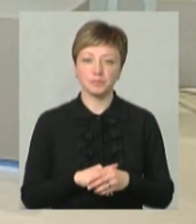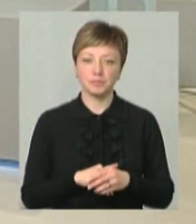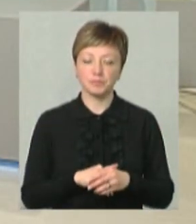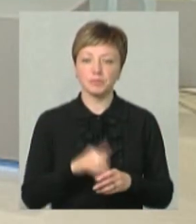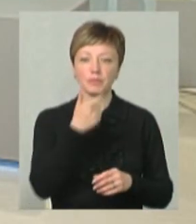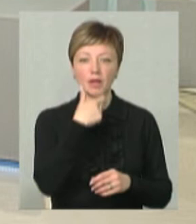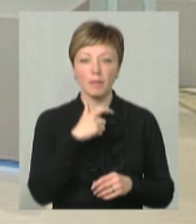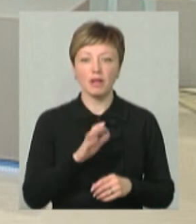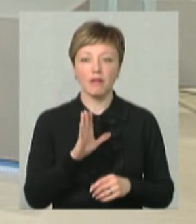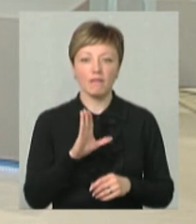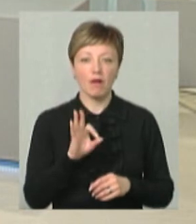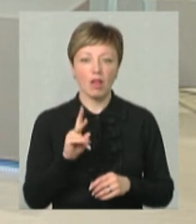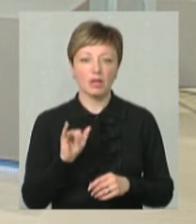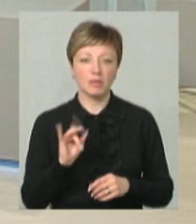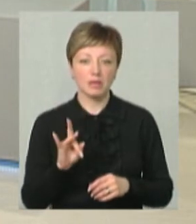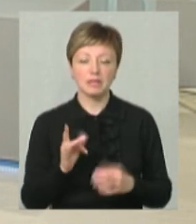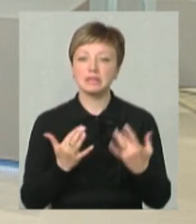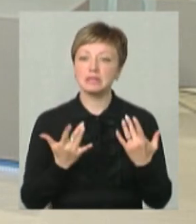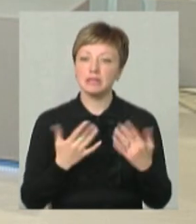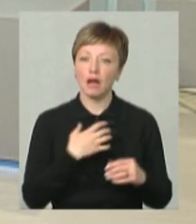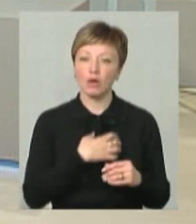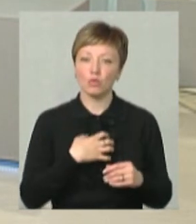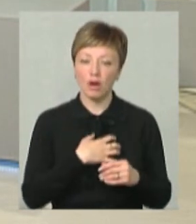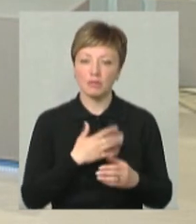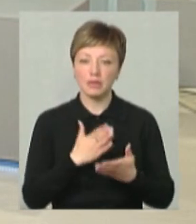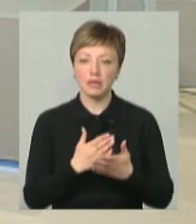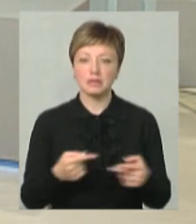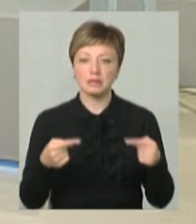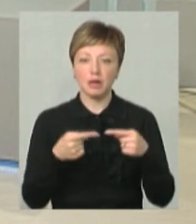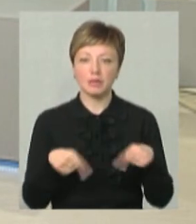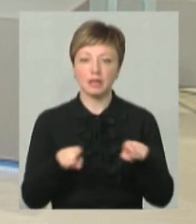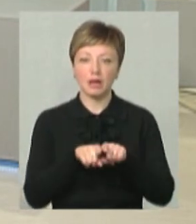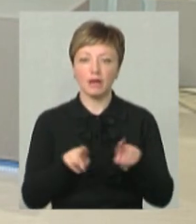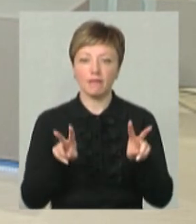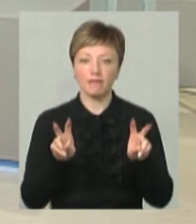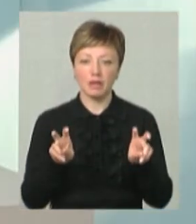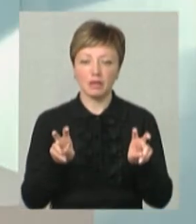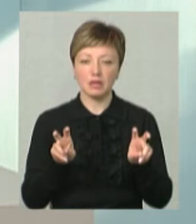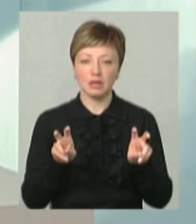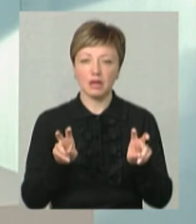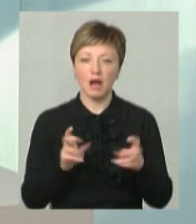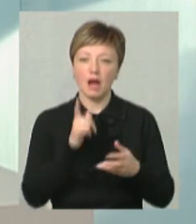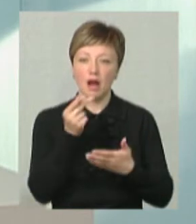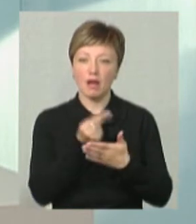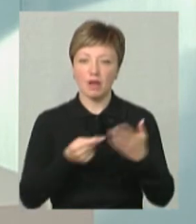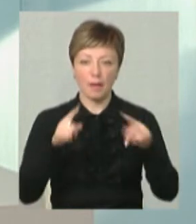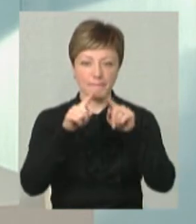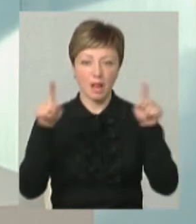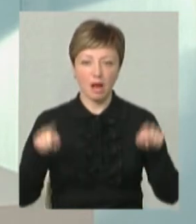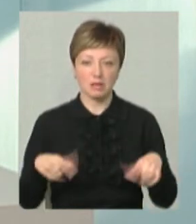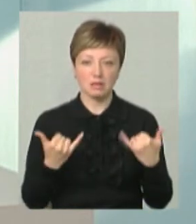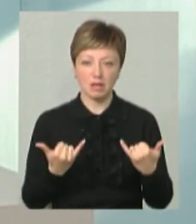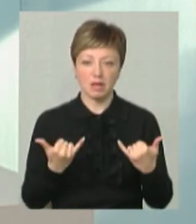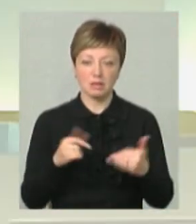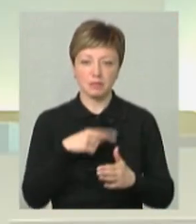Пане Володимире, наскільки актуальним є саме такий вид графіки, плакат зараз?